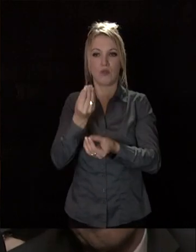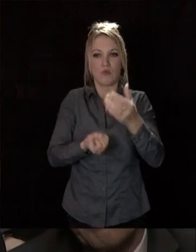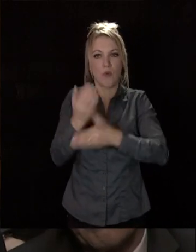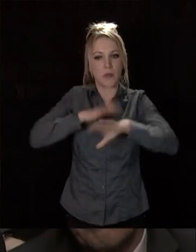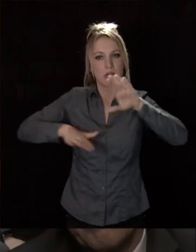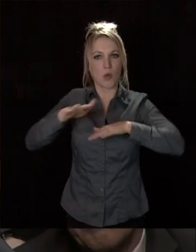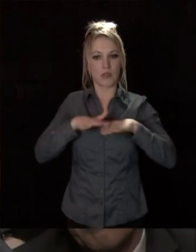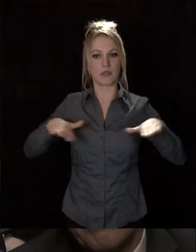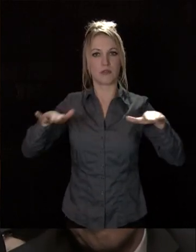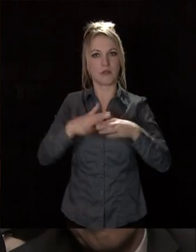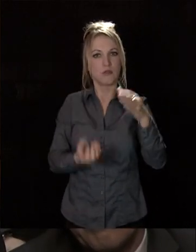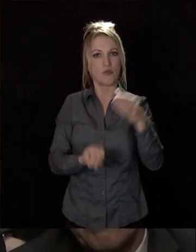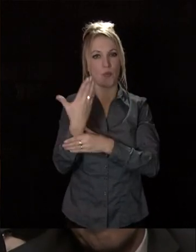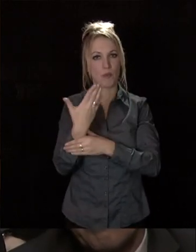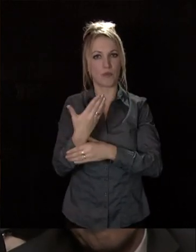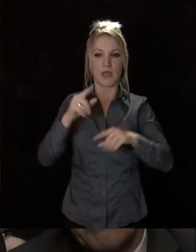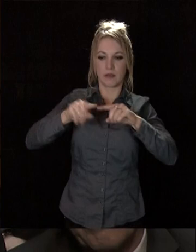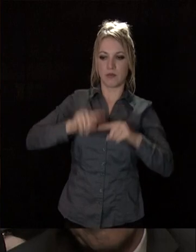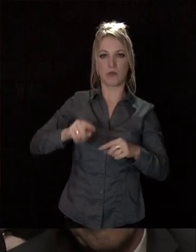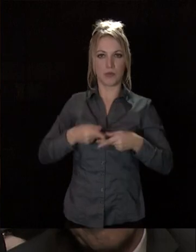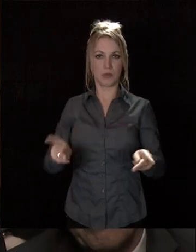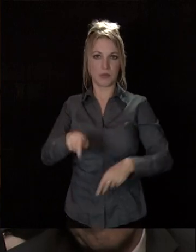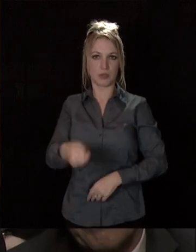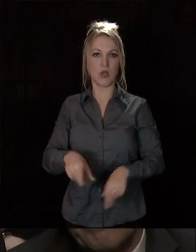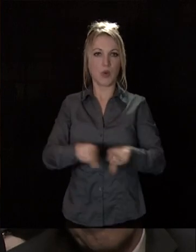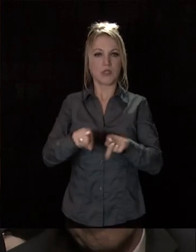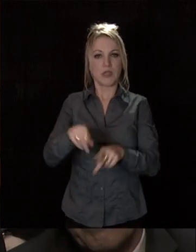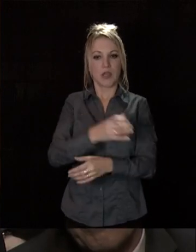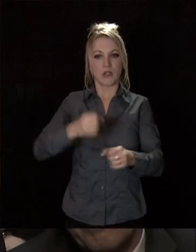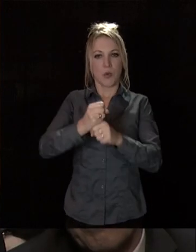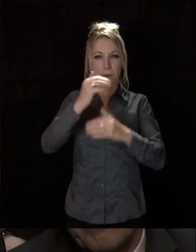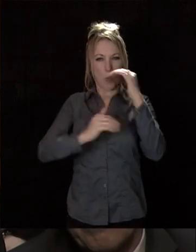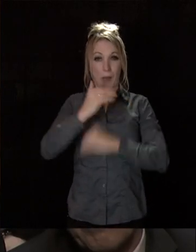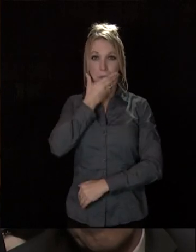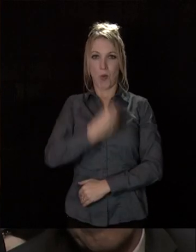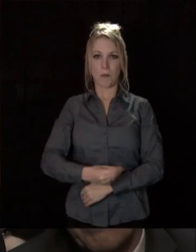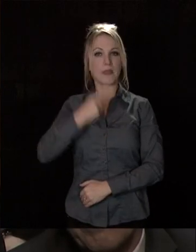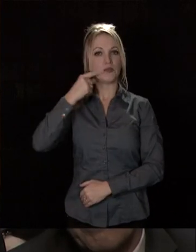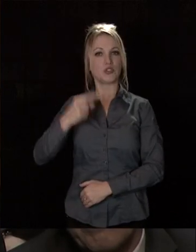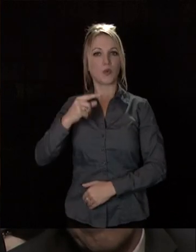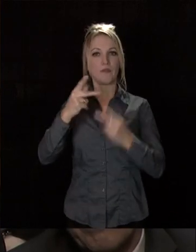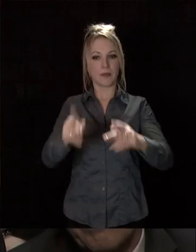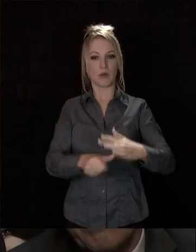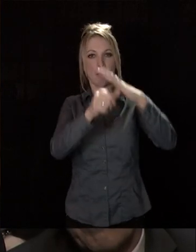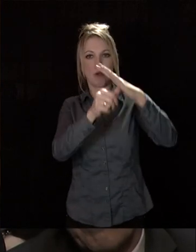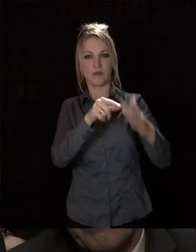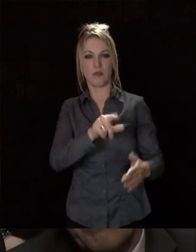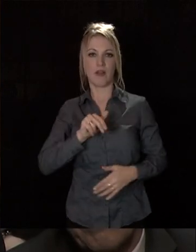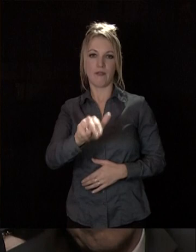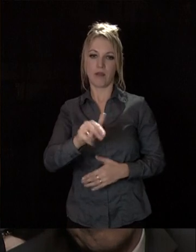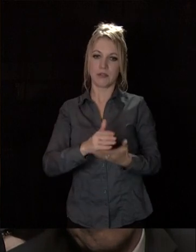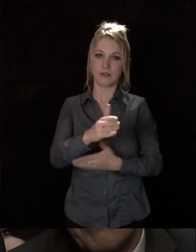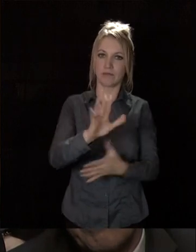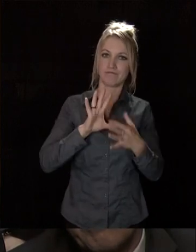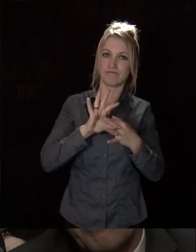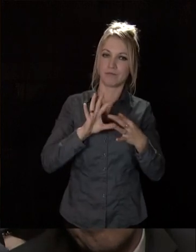de nouveaux espaces et équipements publics, à la réalisation de beaux programmes. Dijon-Métropole s'attachera, dans l'avenir,